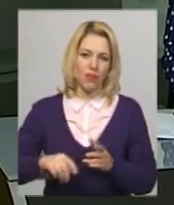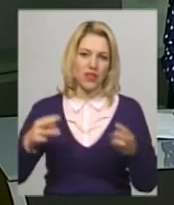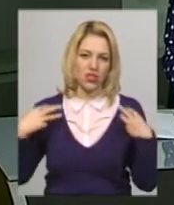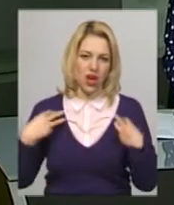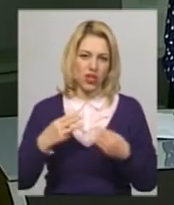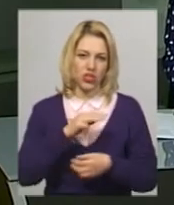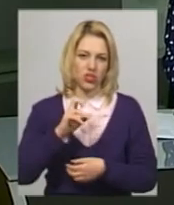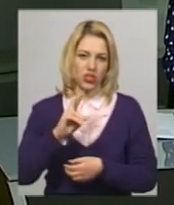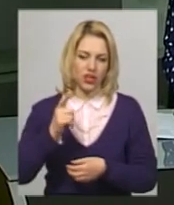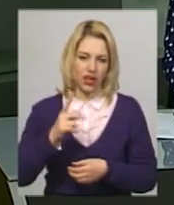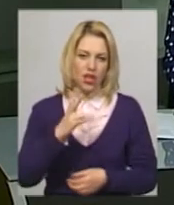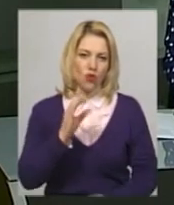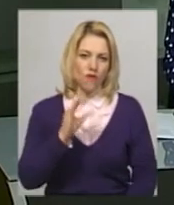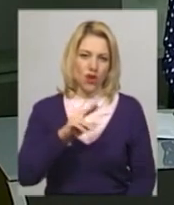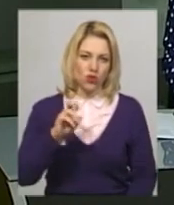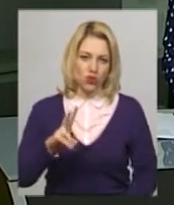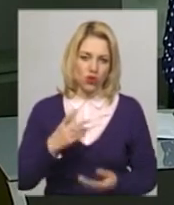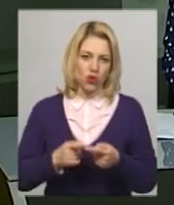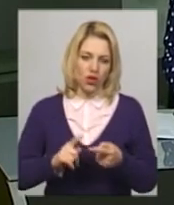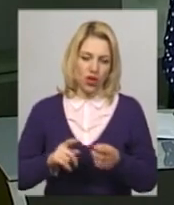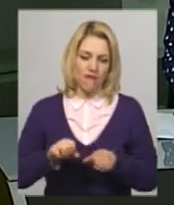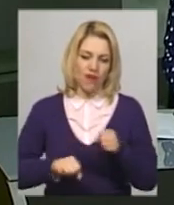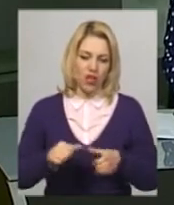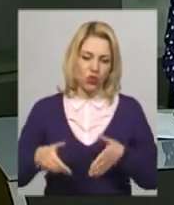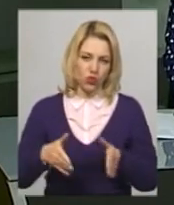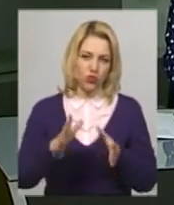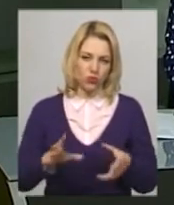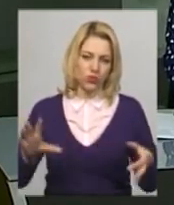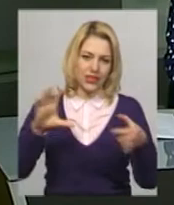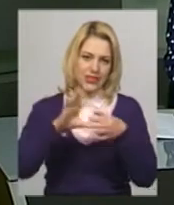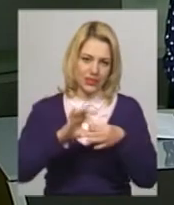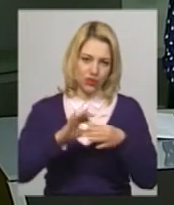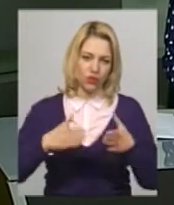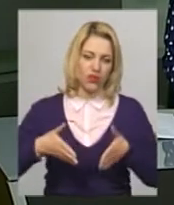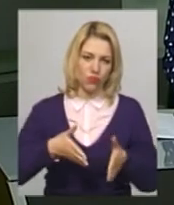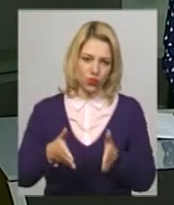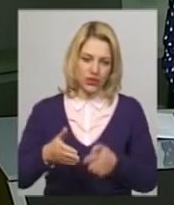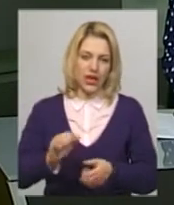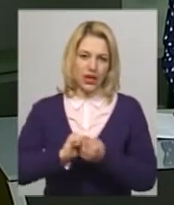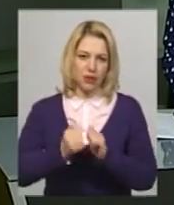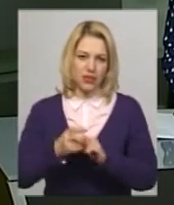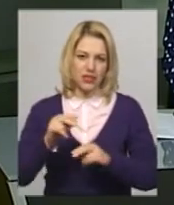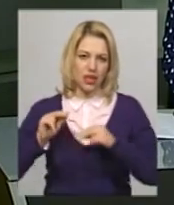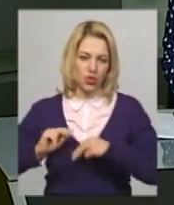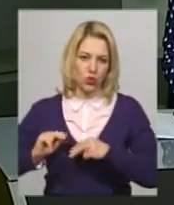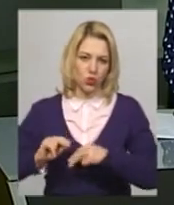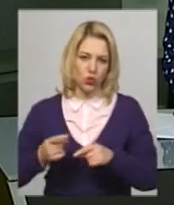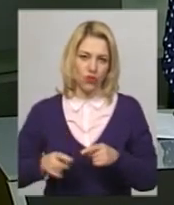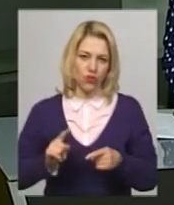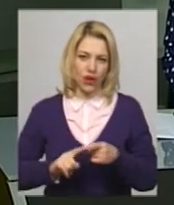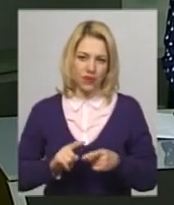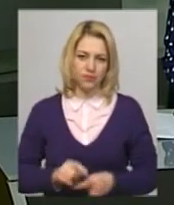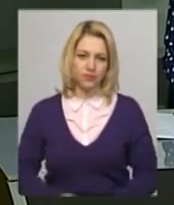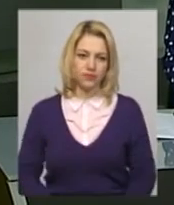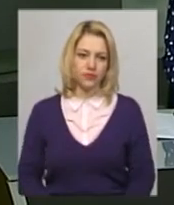-комунального господарства Василя Новачка, велодоріжка з'єднуватиме вулицю Кам'янецьку та Трудву. Про заплановані та діючі велошляхи